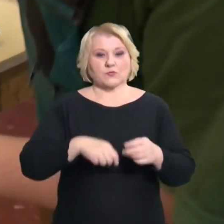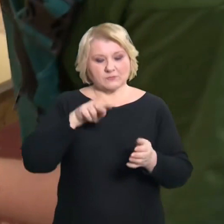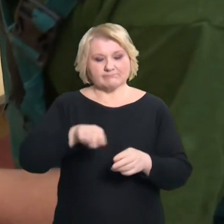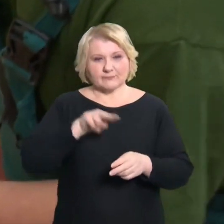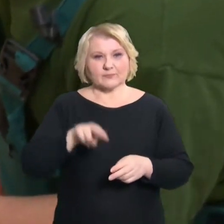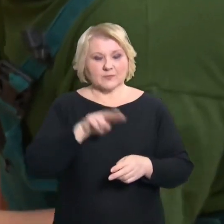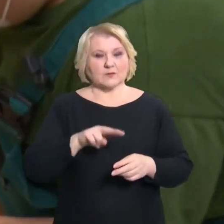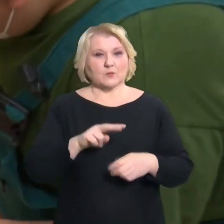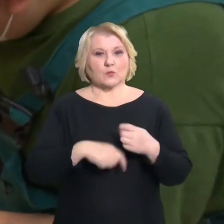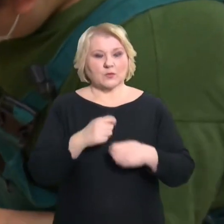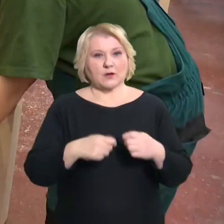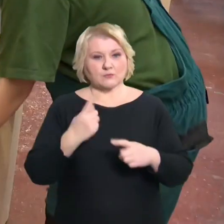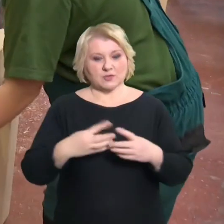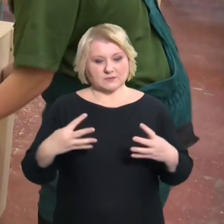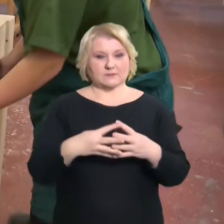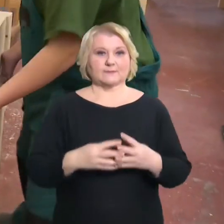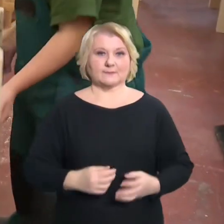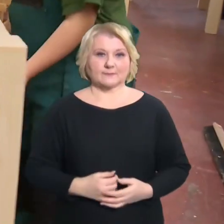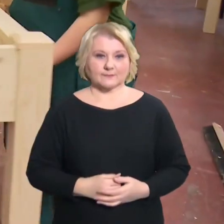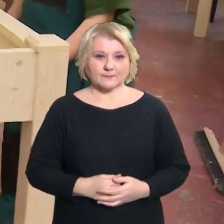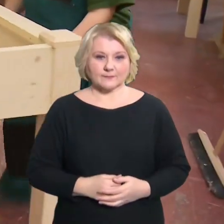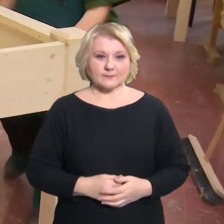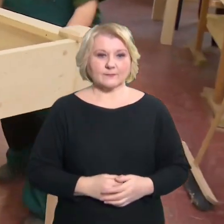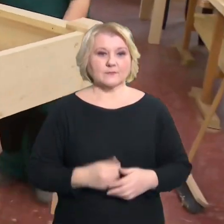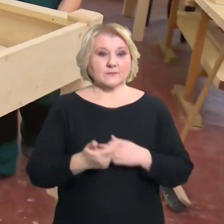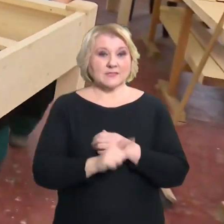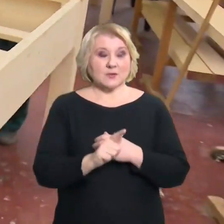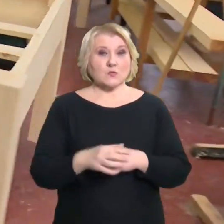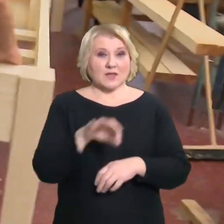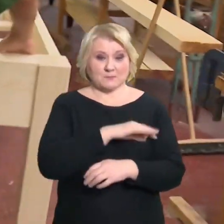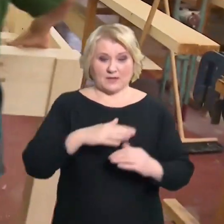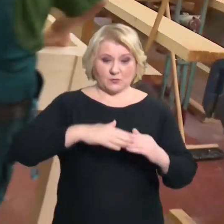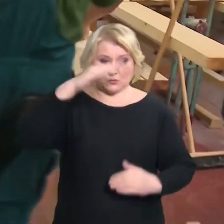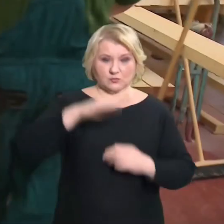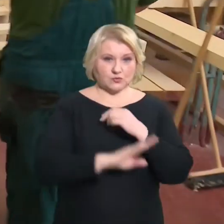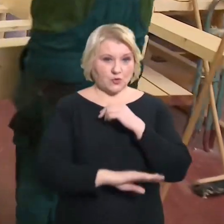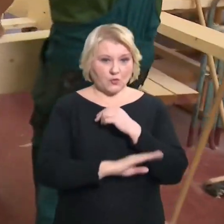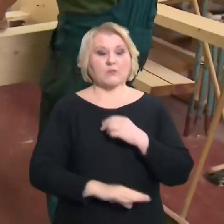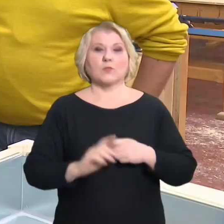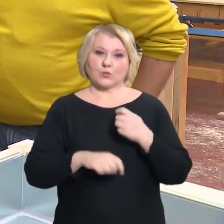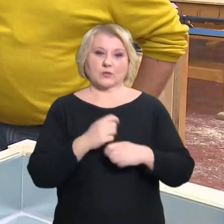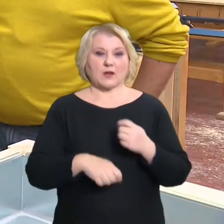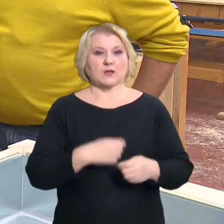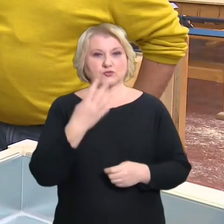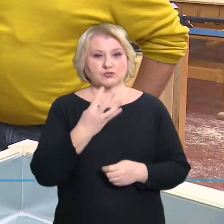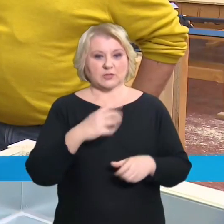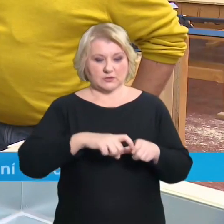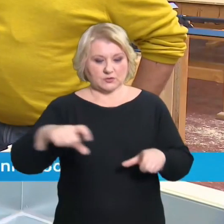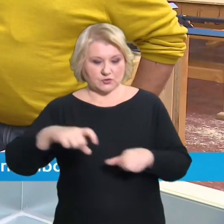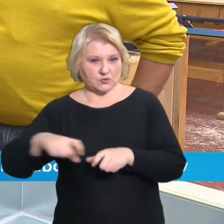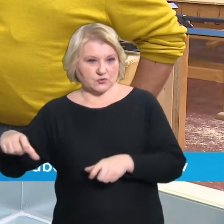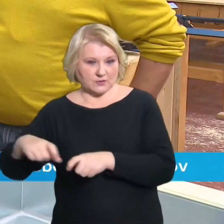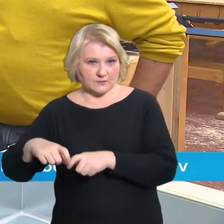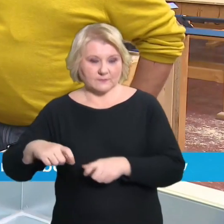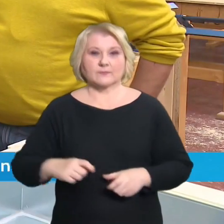aby to šlo do té nohy. Ze 17-metrového stromu vzniknou celkem čtyři pojízdné záhonky. Seniorově si to vybrali z toho důvodu,